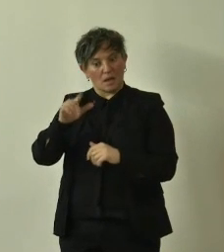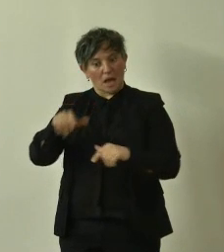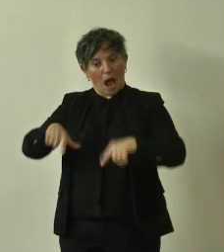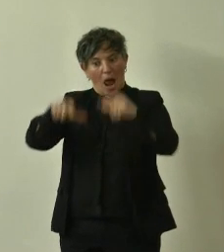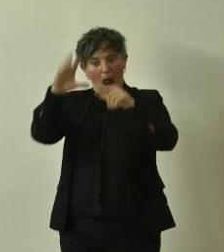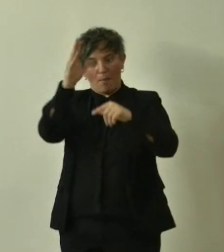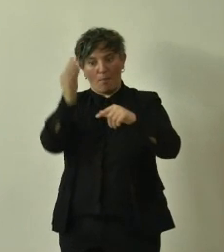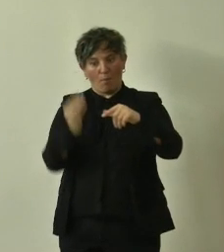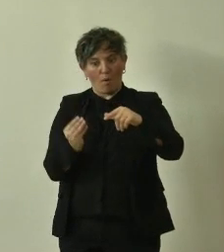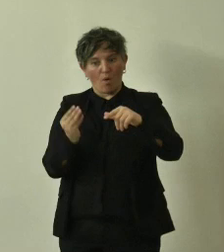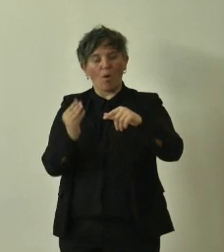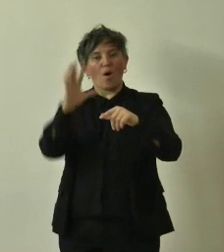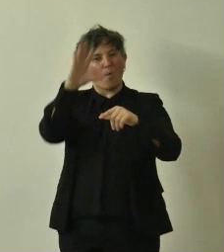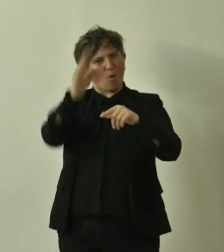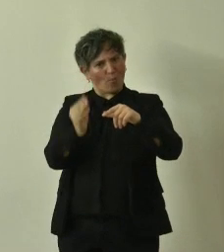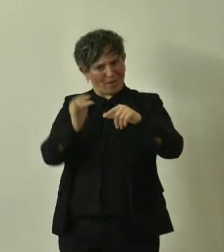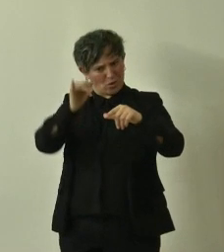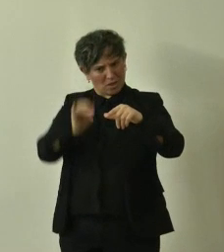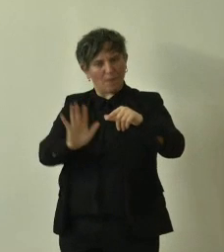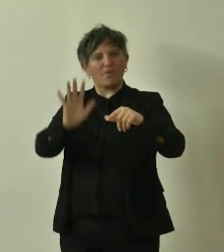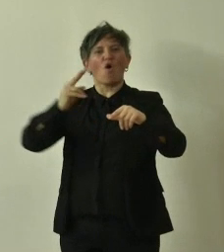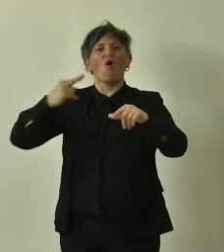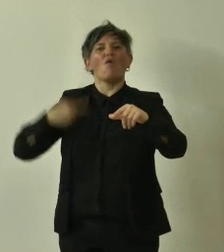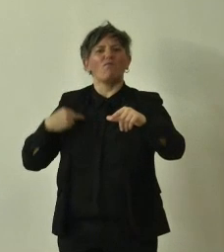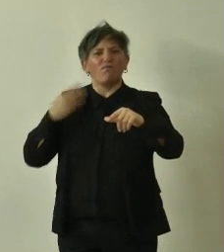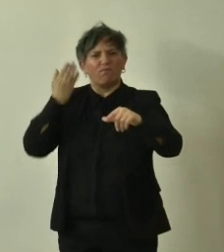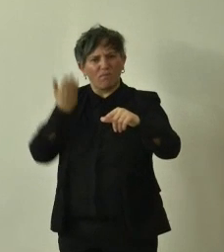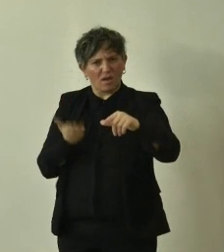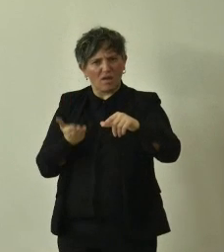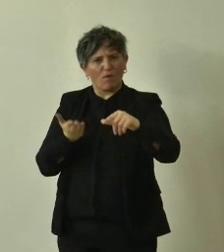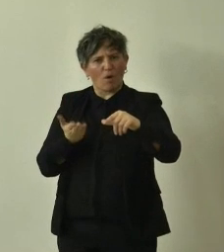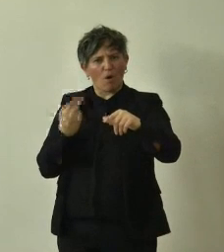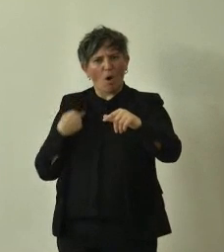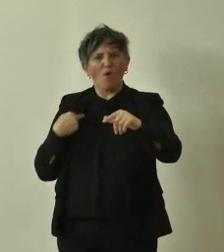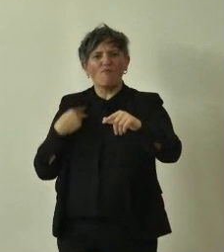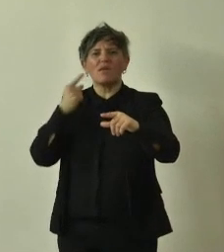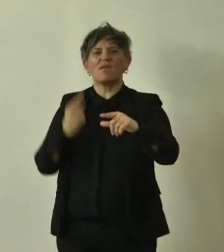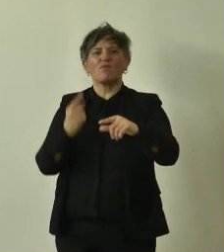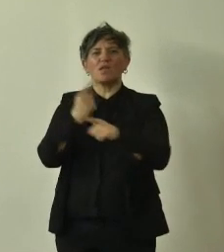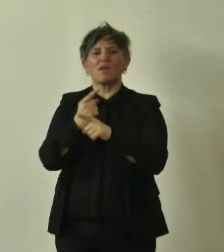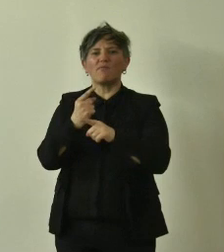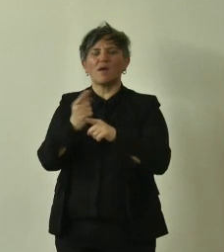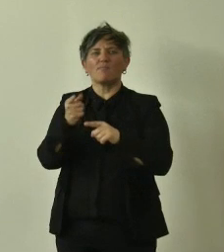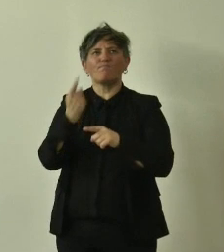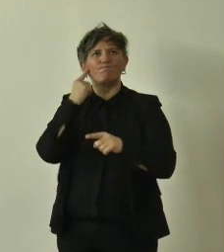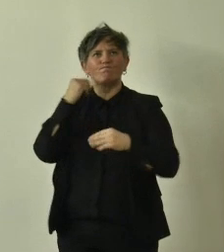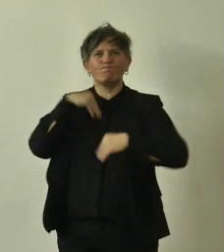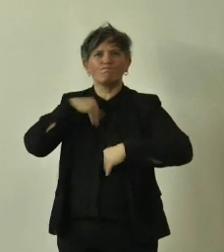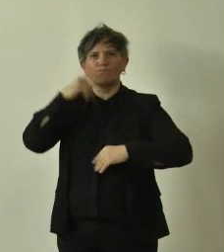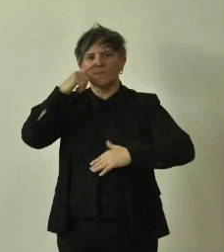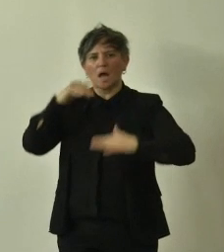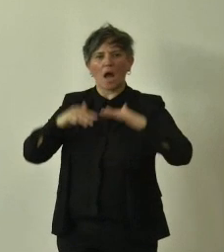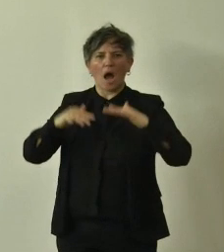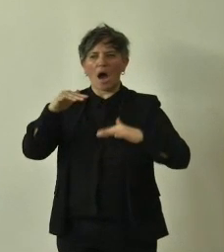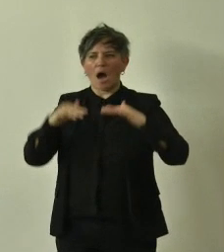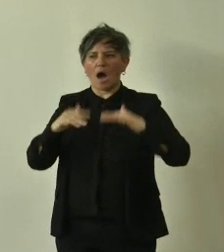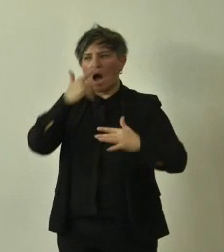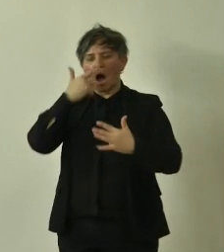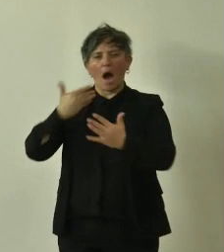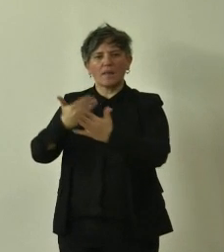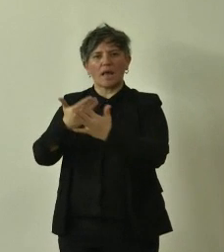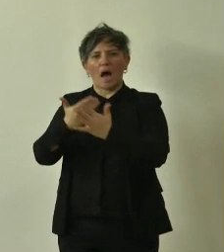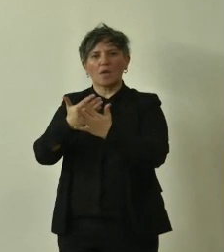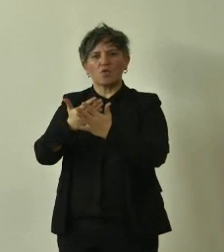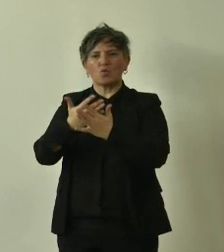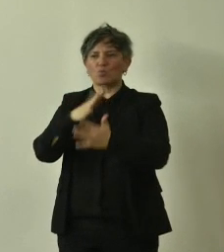vivi sono dei monumenti che devono essere devono trovare un loro equilibrio con l